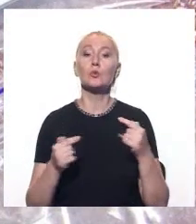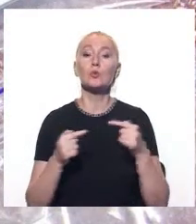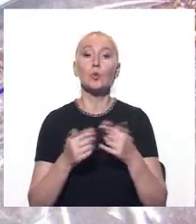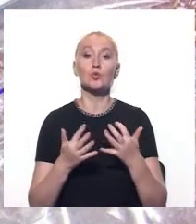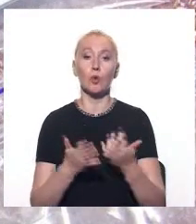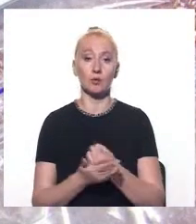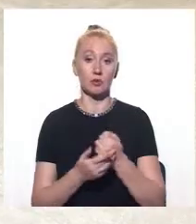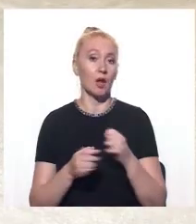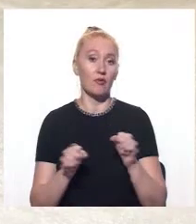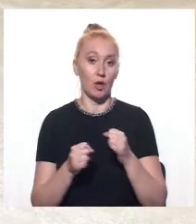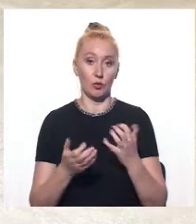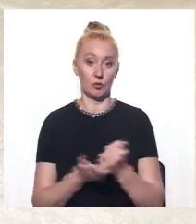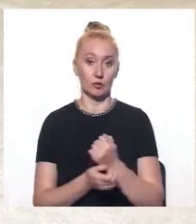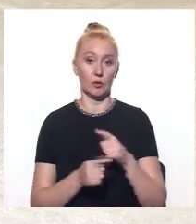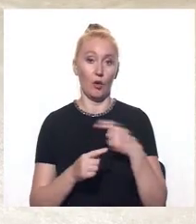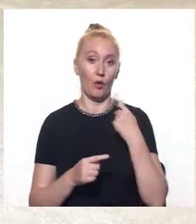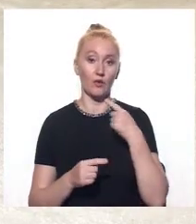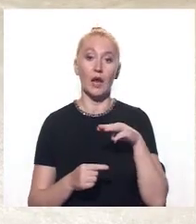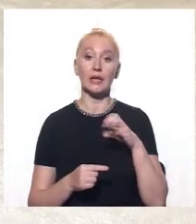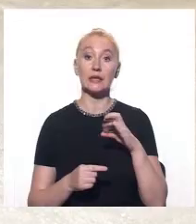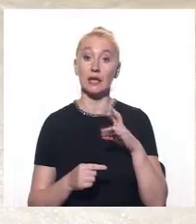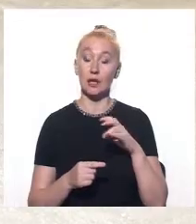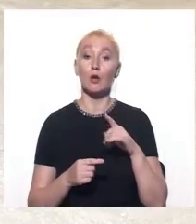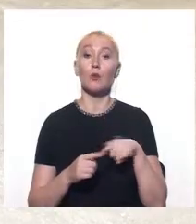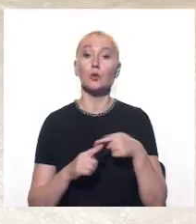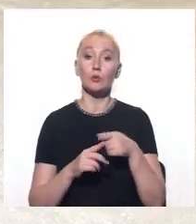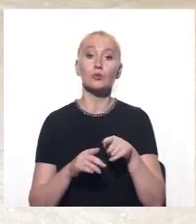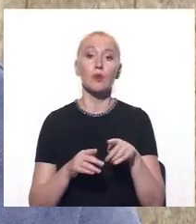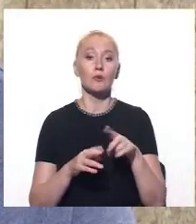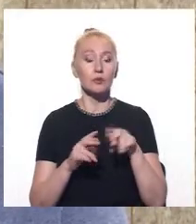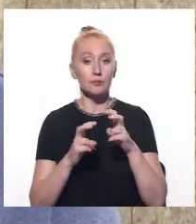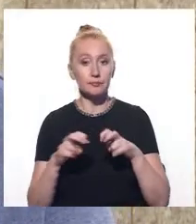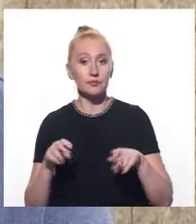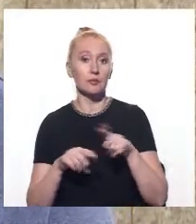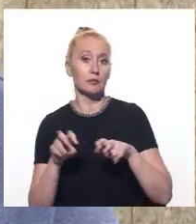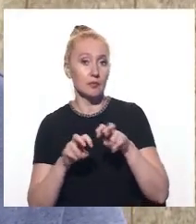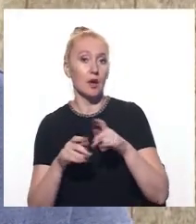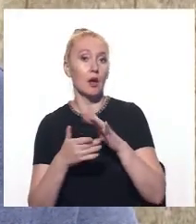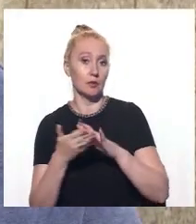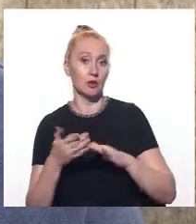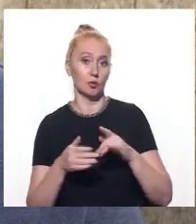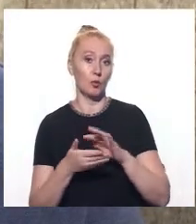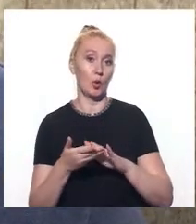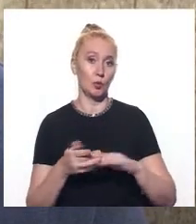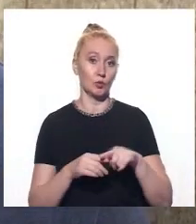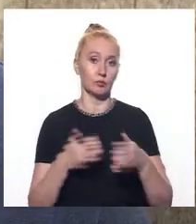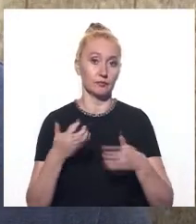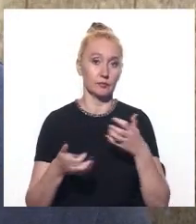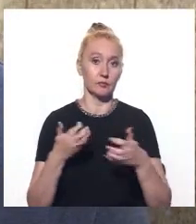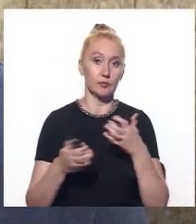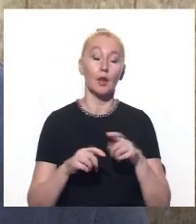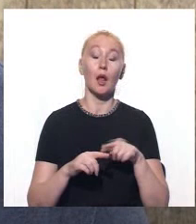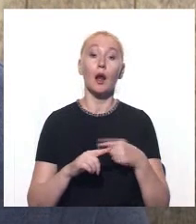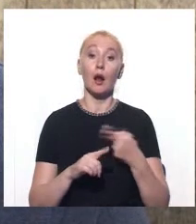зараз назвати неможливо, говорить Дмитро Тисленко, бо обробка матеріалів продовжується. Якщо ми говоримо про